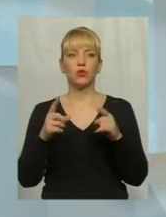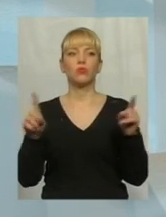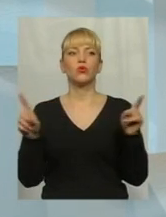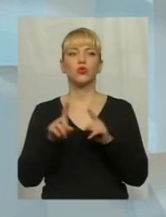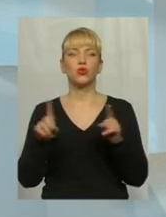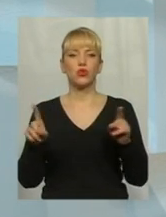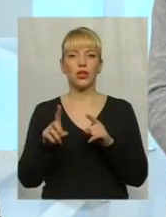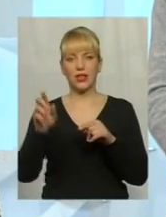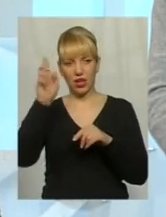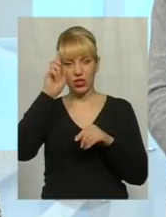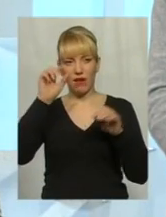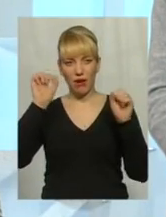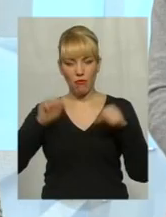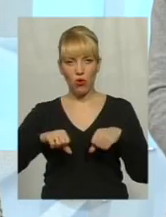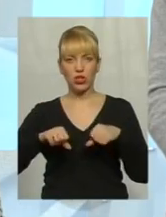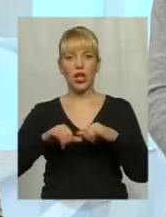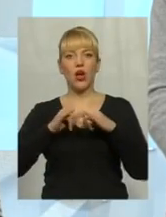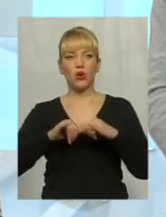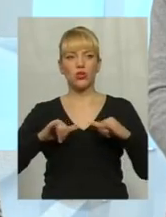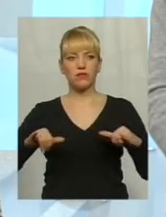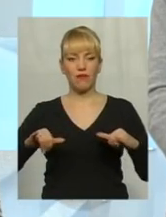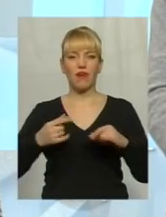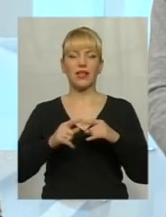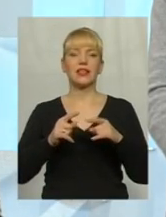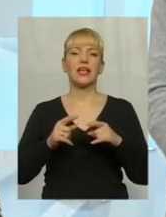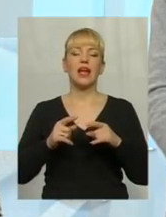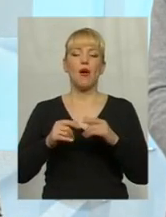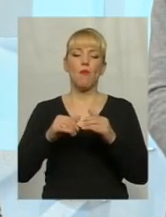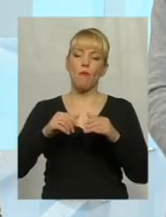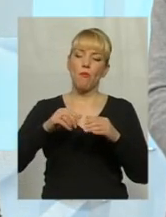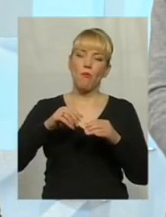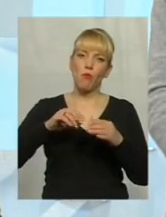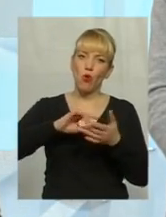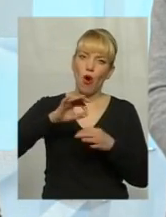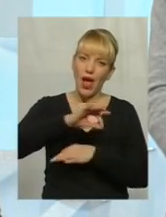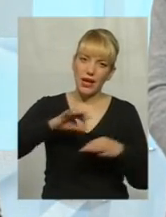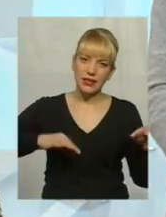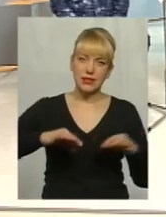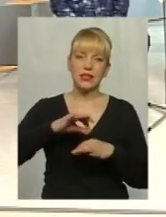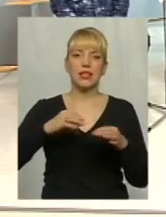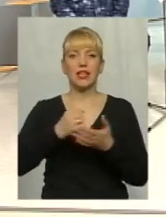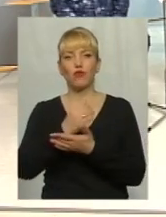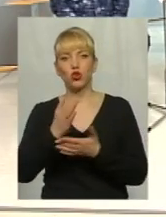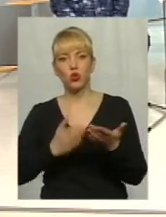що держава може розвивати інфраструктурні проекти, держава може фінансувати, скажімо, якісь великі Зараз ми говоримо